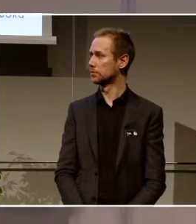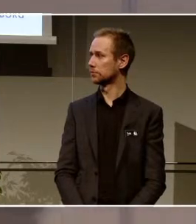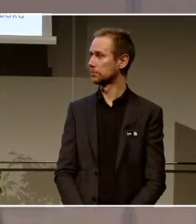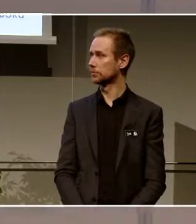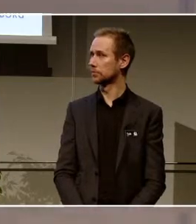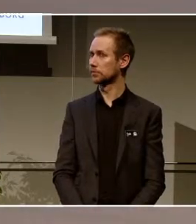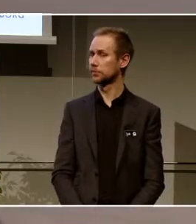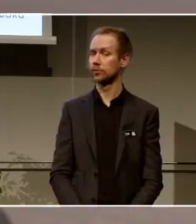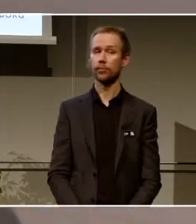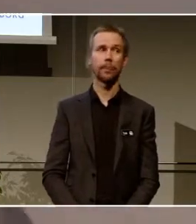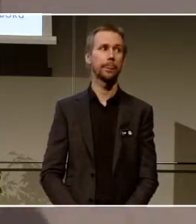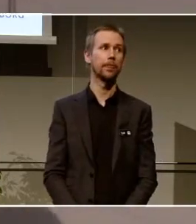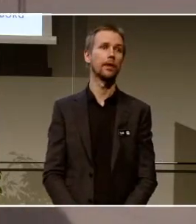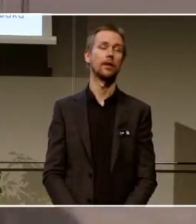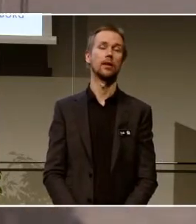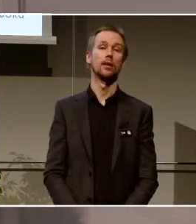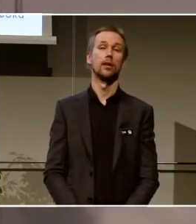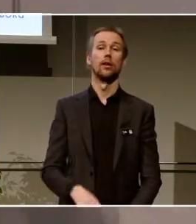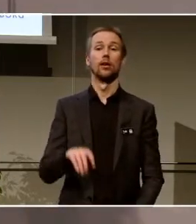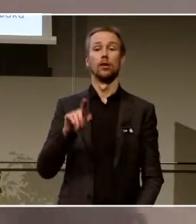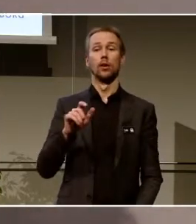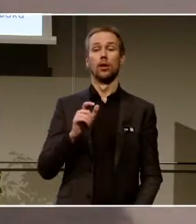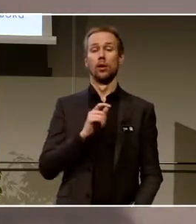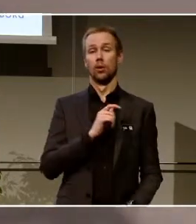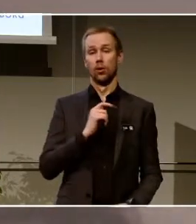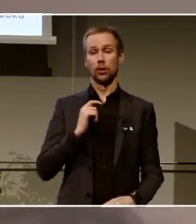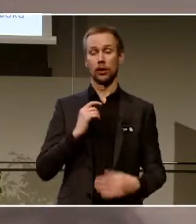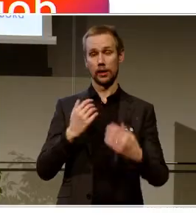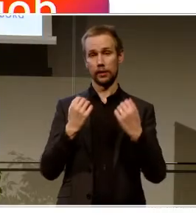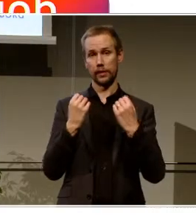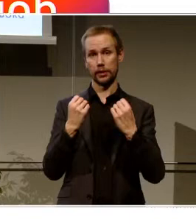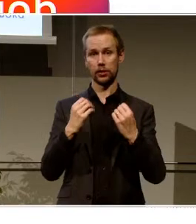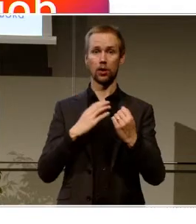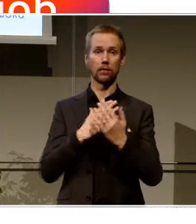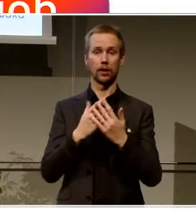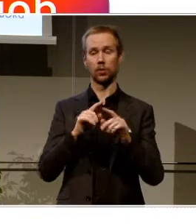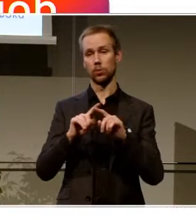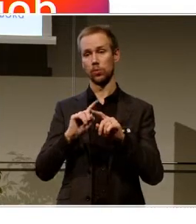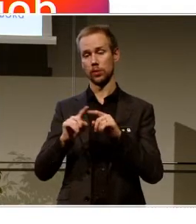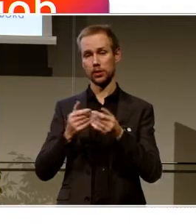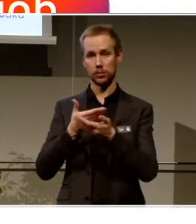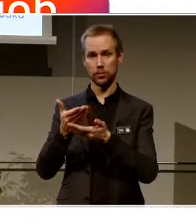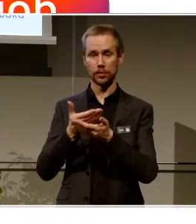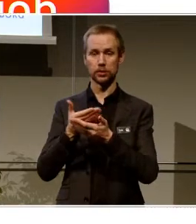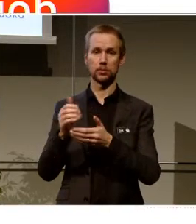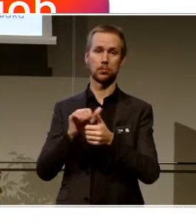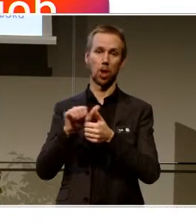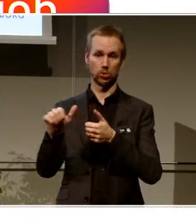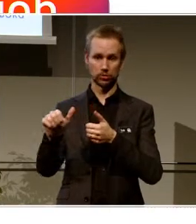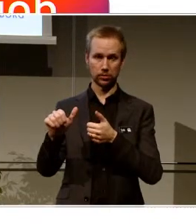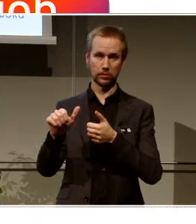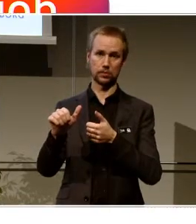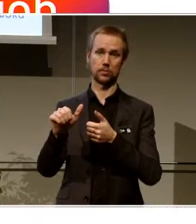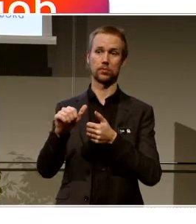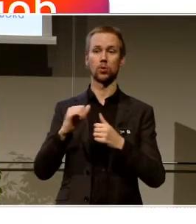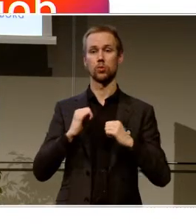För oss har det varit avgörande och jätteviktigt att ha olika samarbetspartners i Digidel Helsingborg. Självklart då det vi har